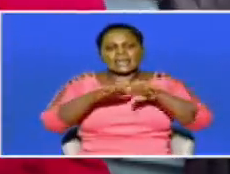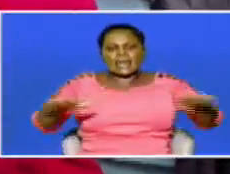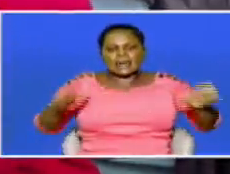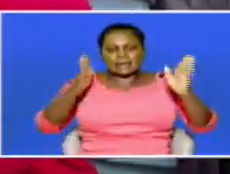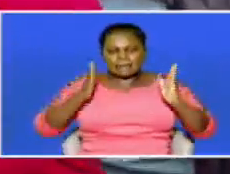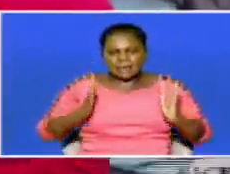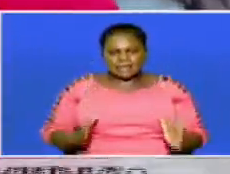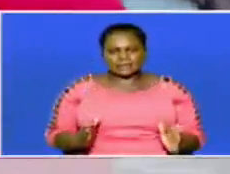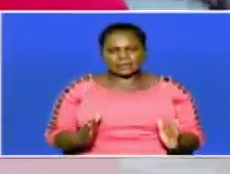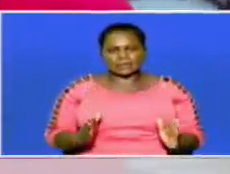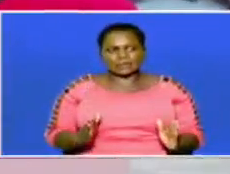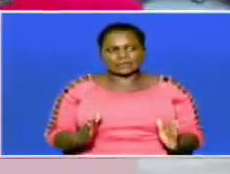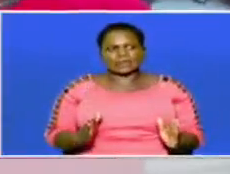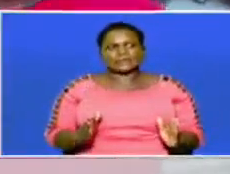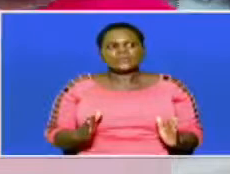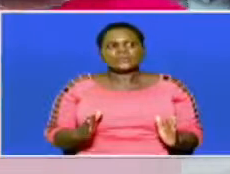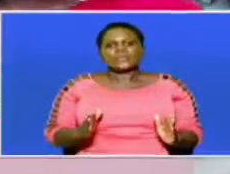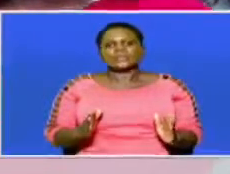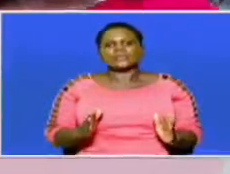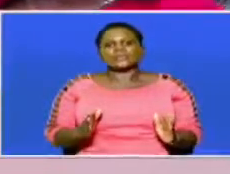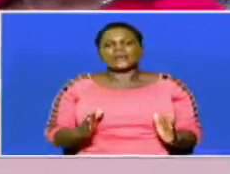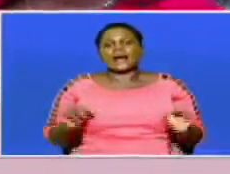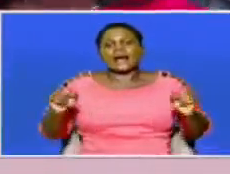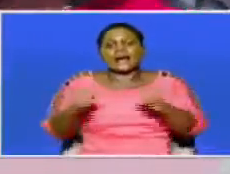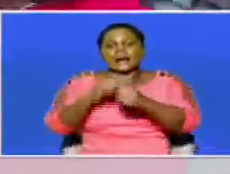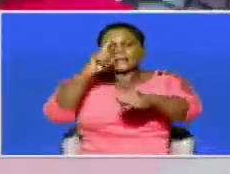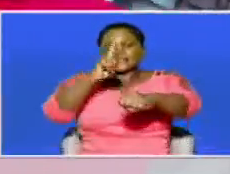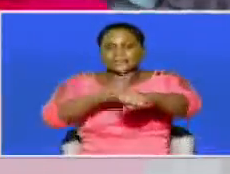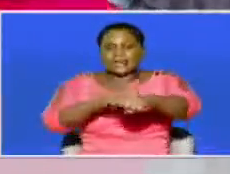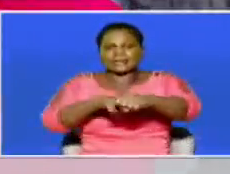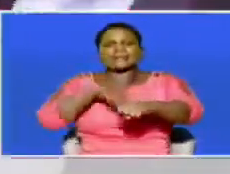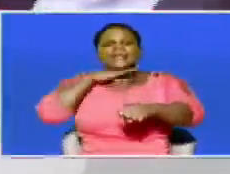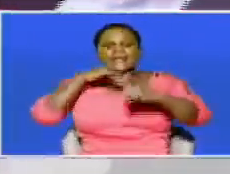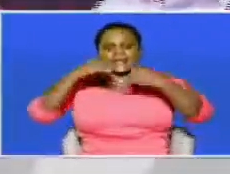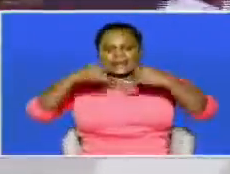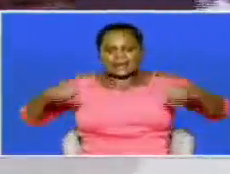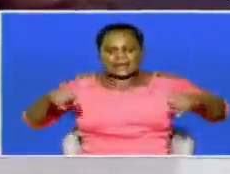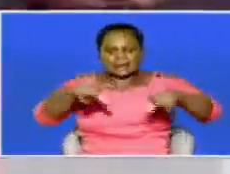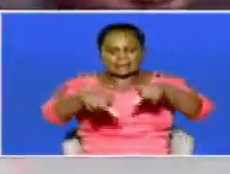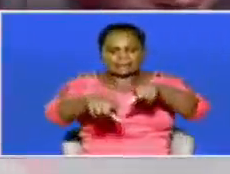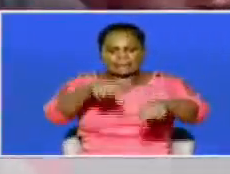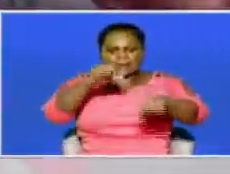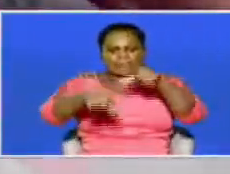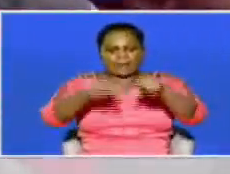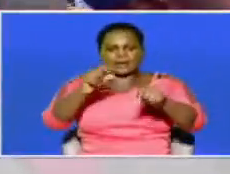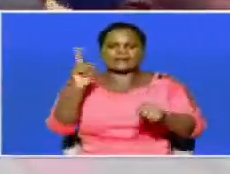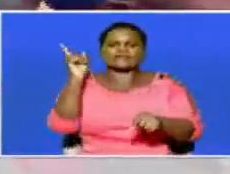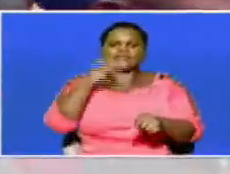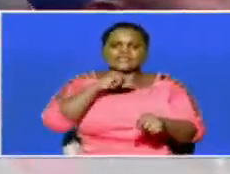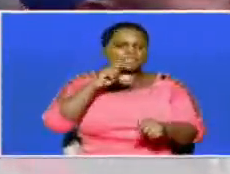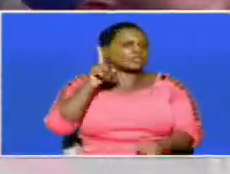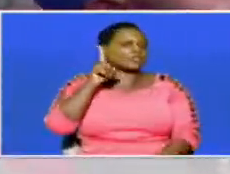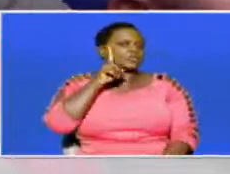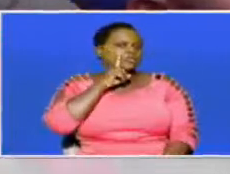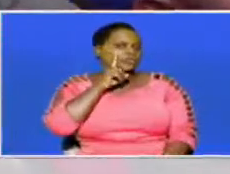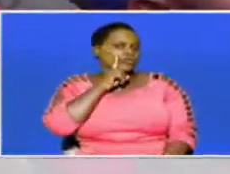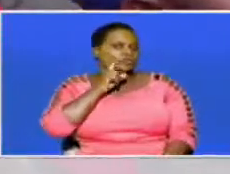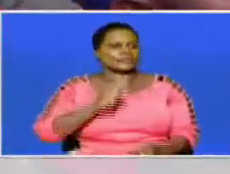wa nyoni na ibuwa kizungu mkuti. Haya na jiri huku makataya mchujo vyamani ya kikamilika hapu keshu.